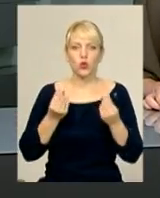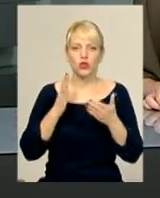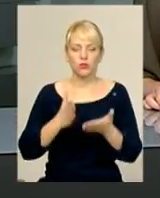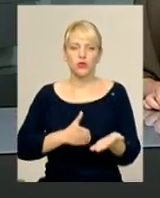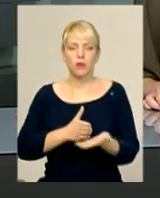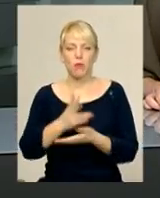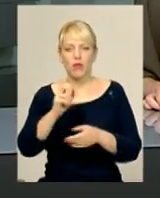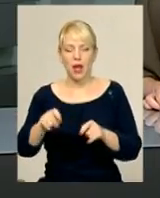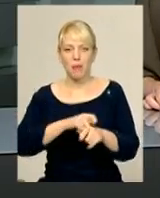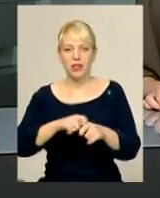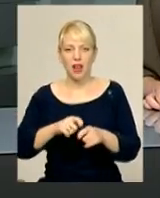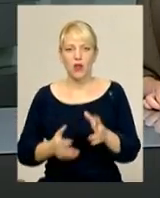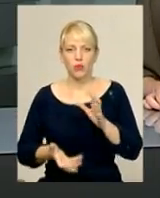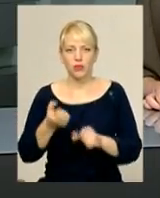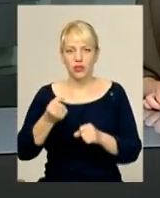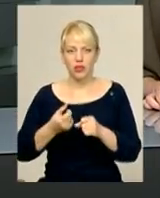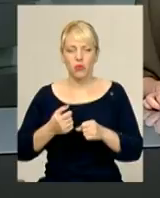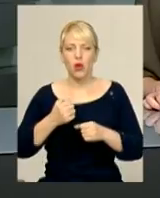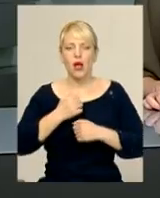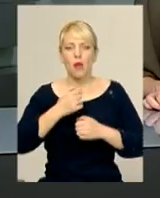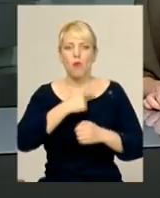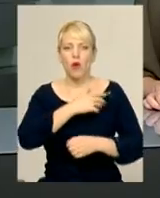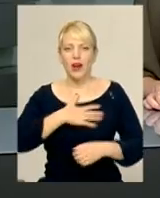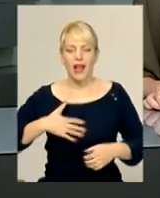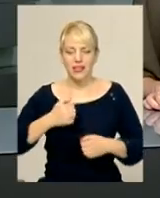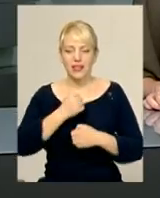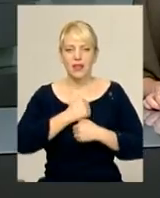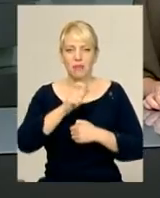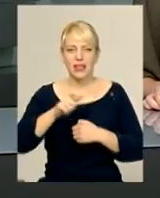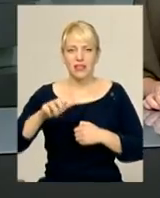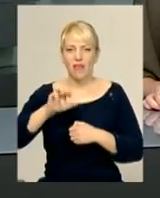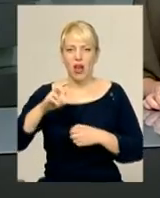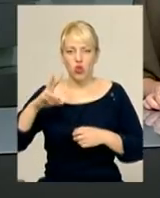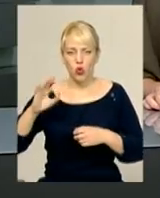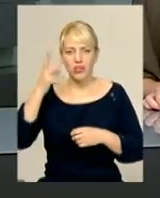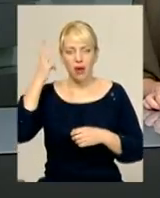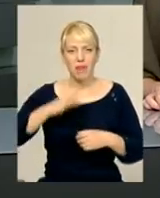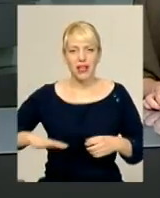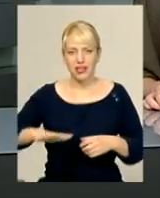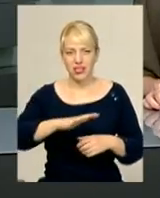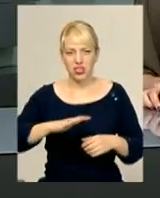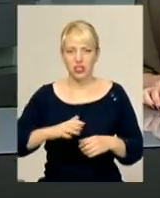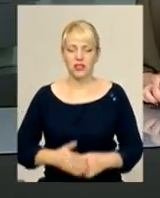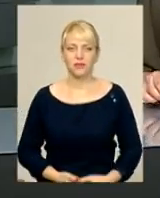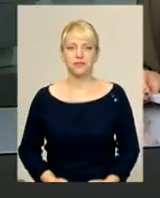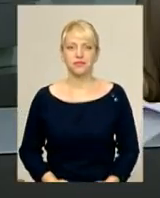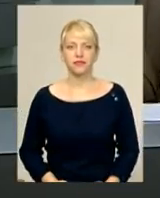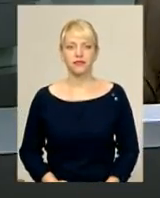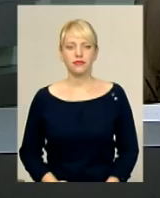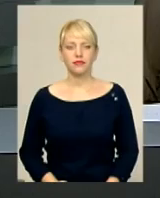спрямовані на матеріальну підтримку поранених бійців АТО з Хмельниччини. На благодійному аукціоні побували і мої колеги.